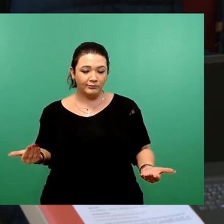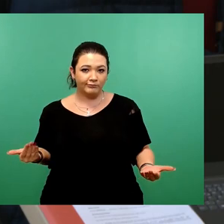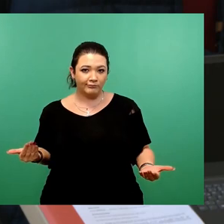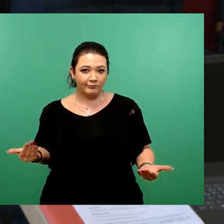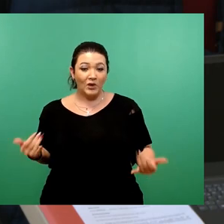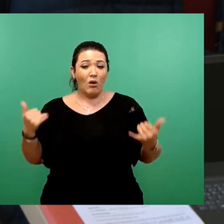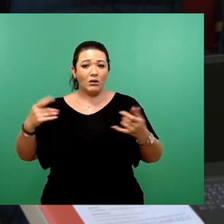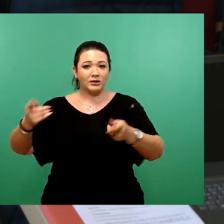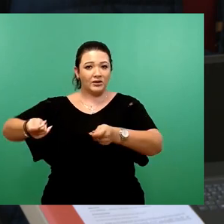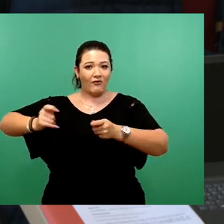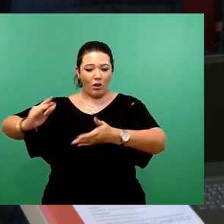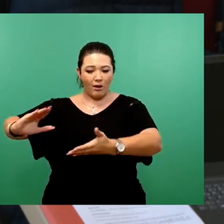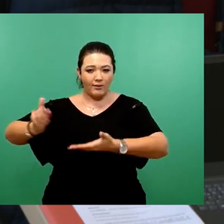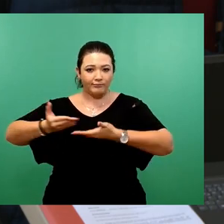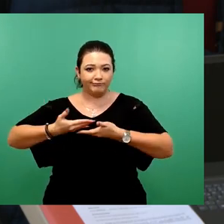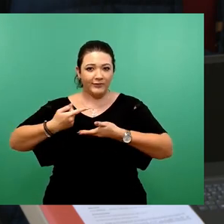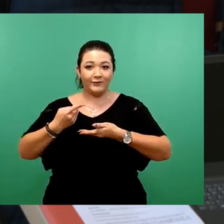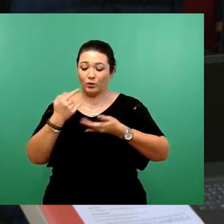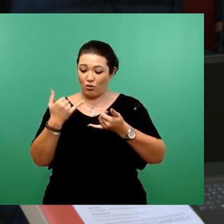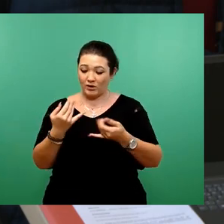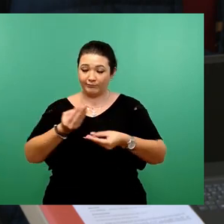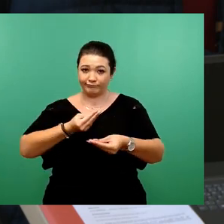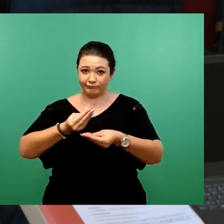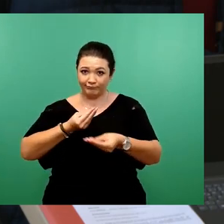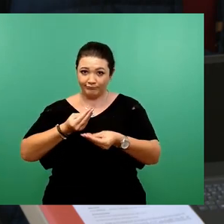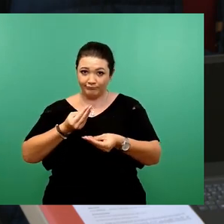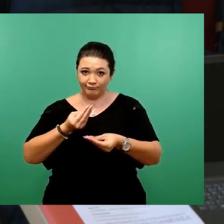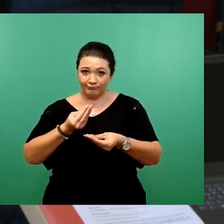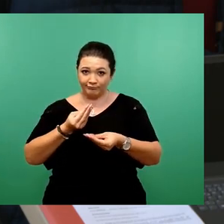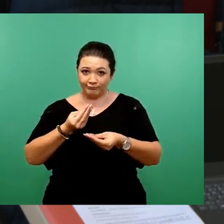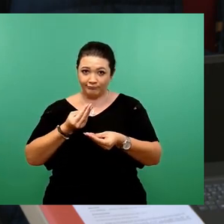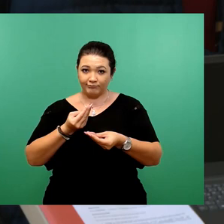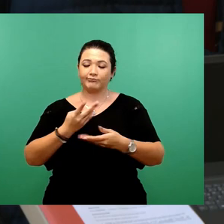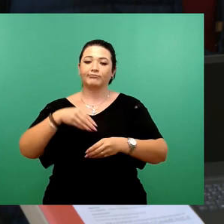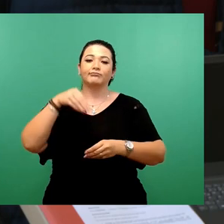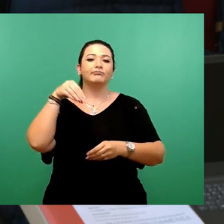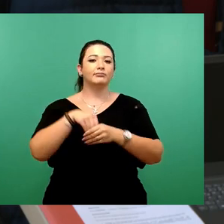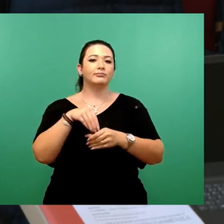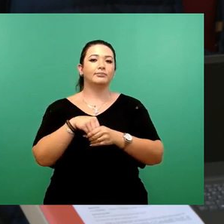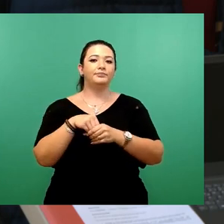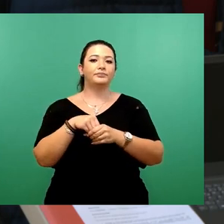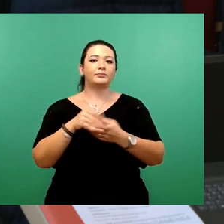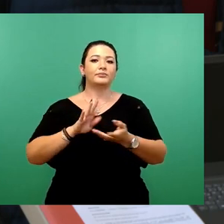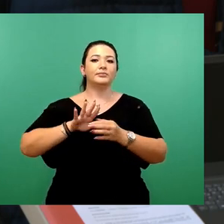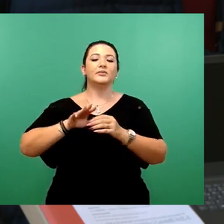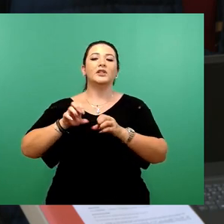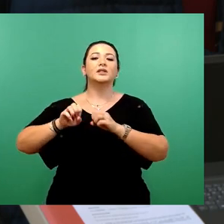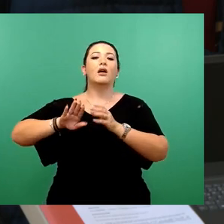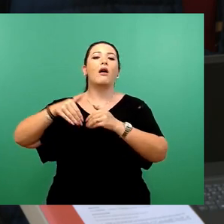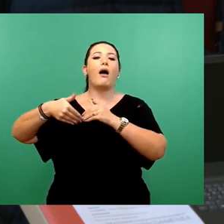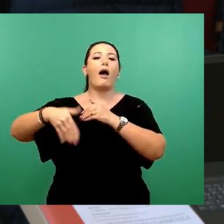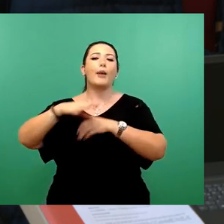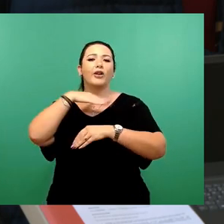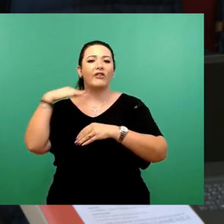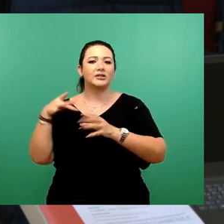heute besprechen, da wird es, also es geht da um das Abwasser, da gibt es dann eine